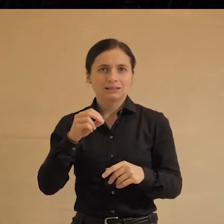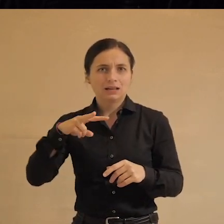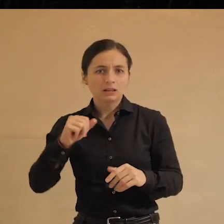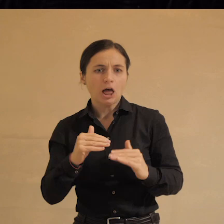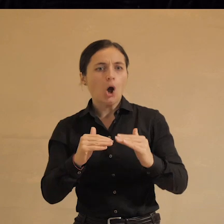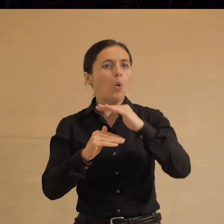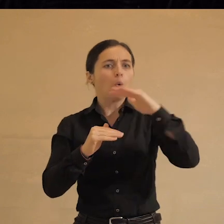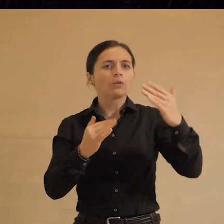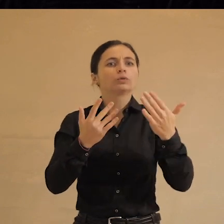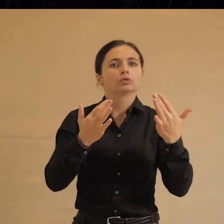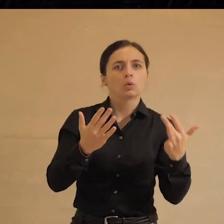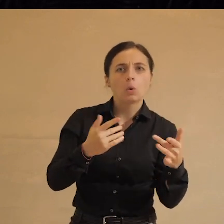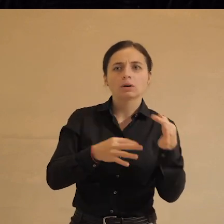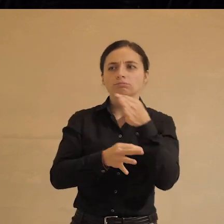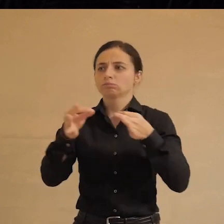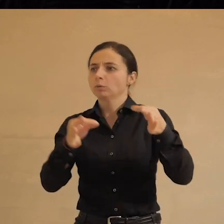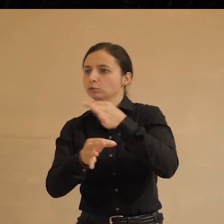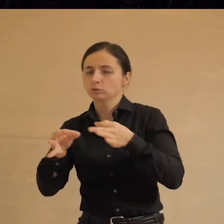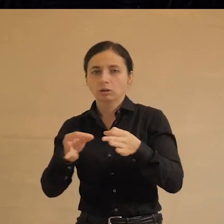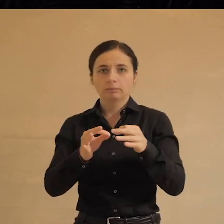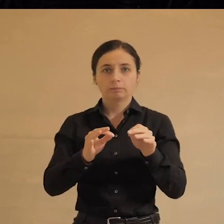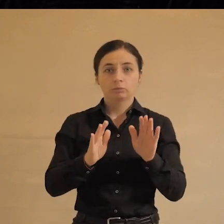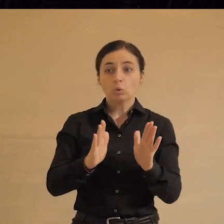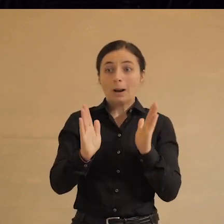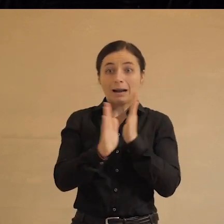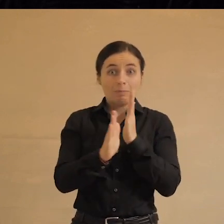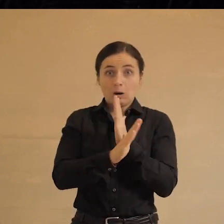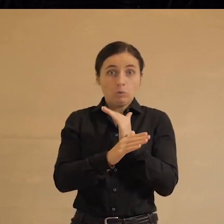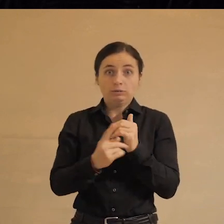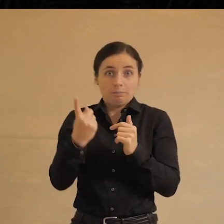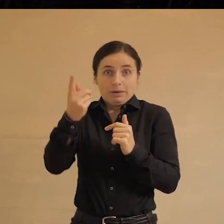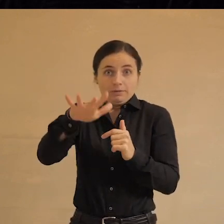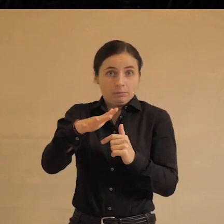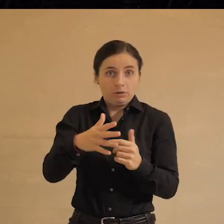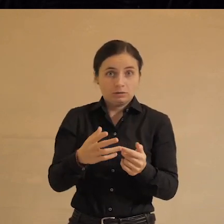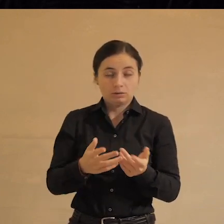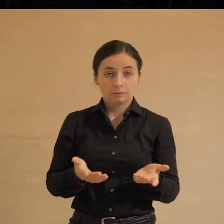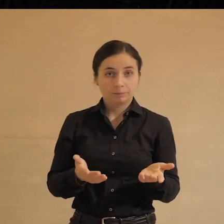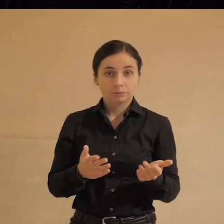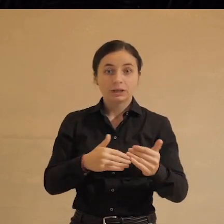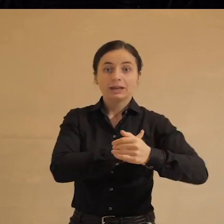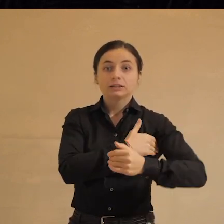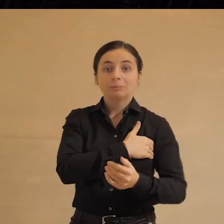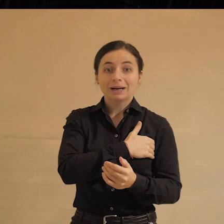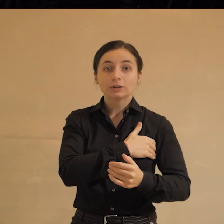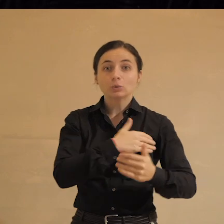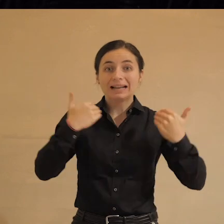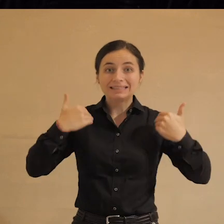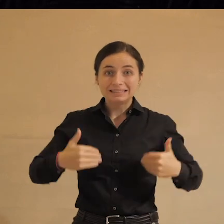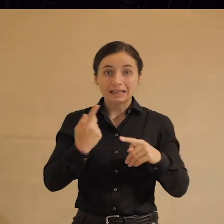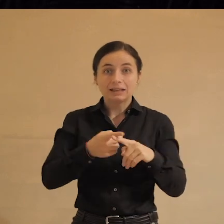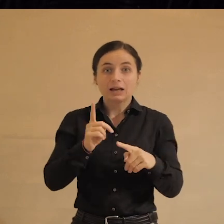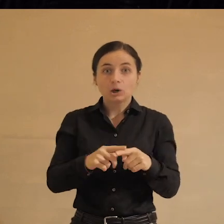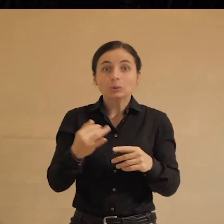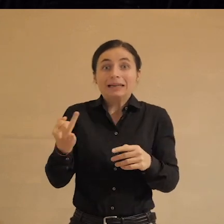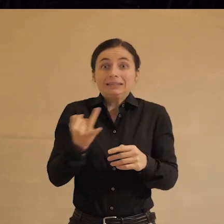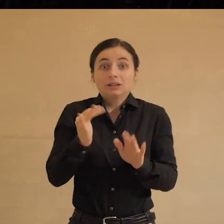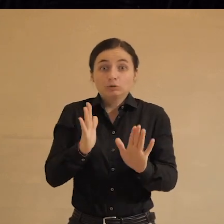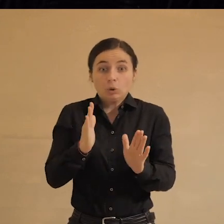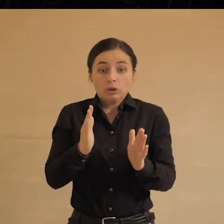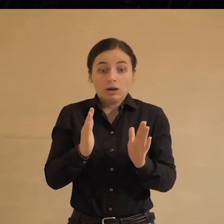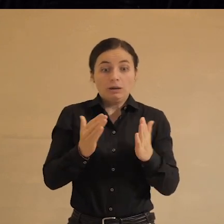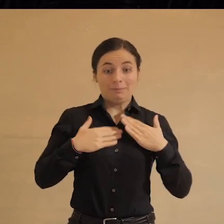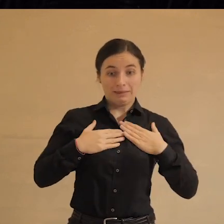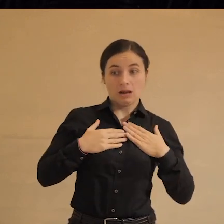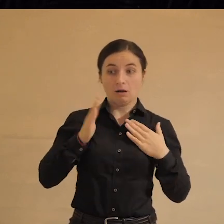самая светская тема, уступающая только погоде. То есть это, конечно, поразительно. Температура вашего тела, которая раньше интересовала только вас и